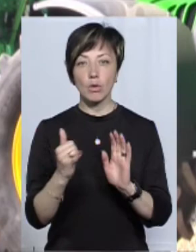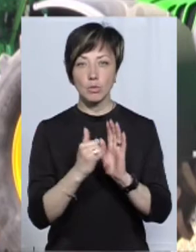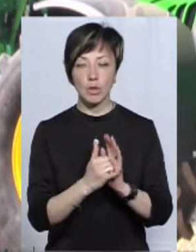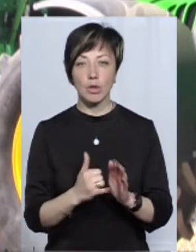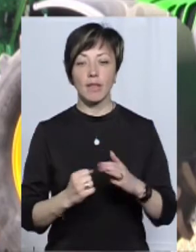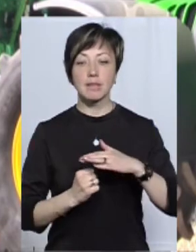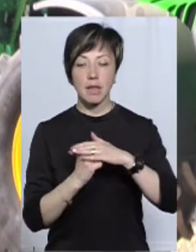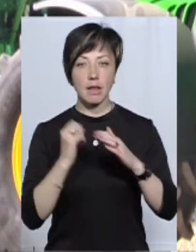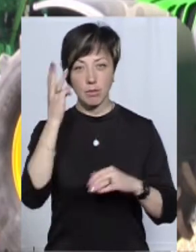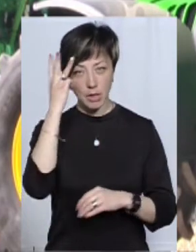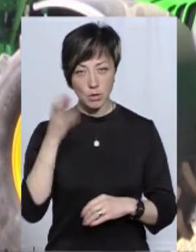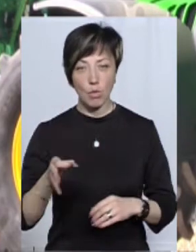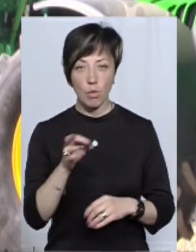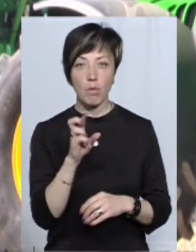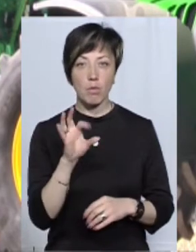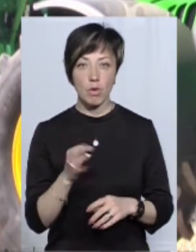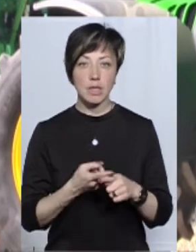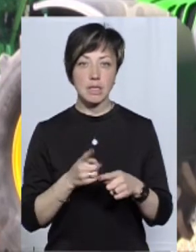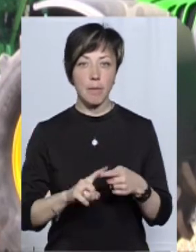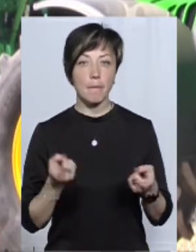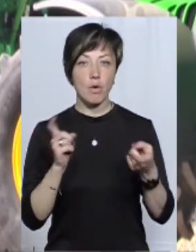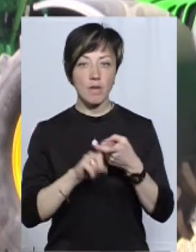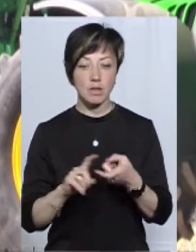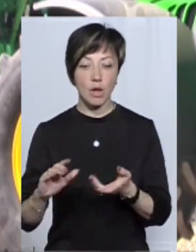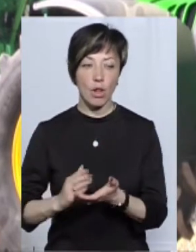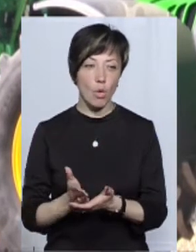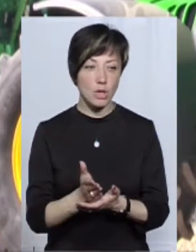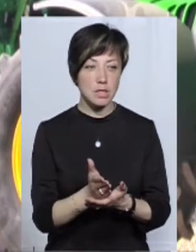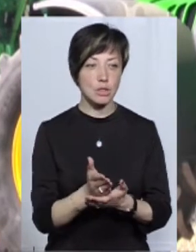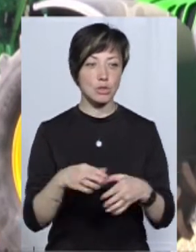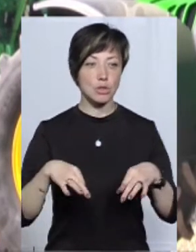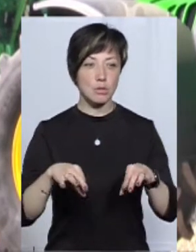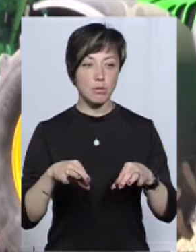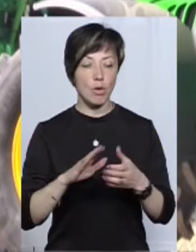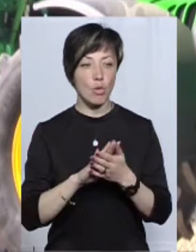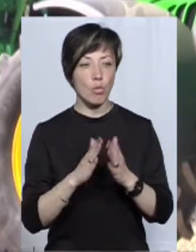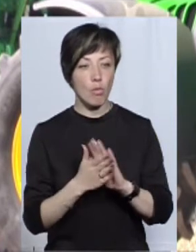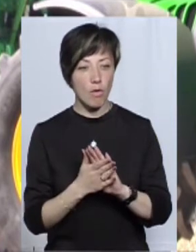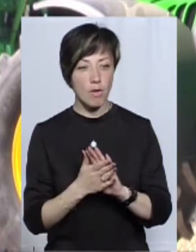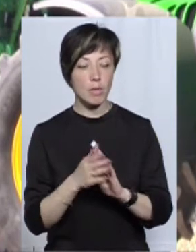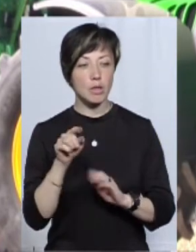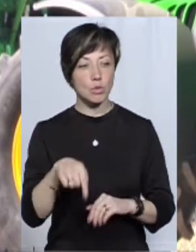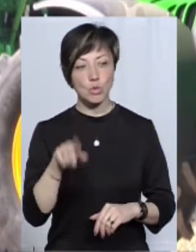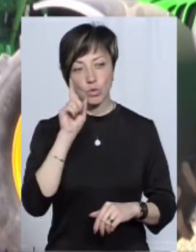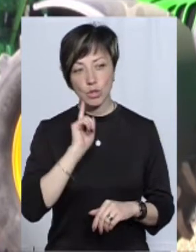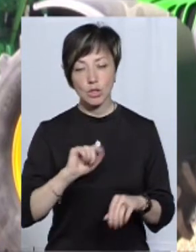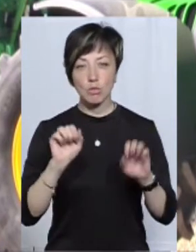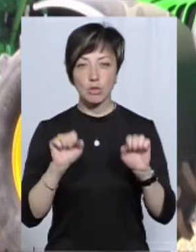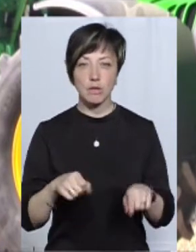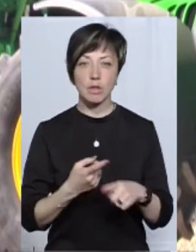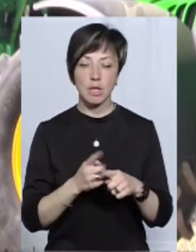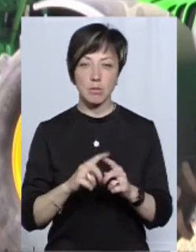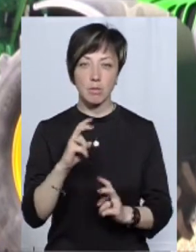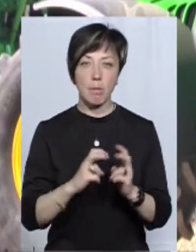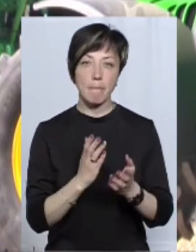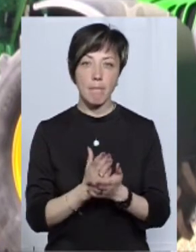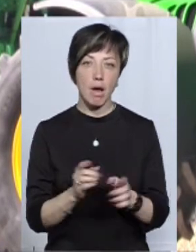складі в Хмельницькій області, тому що, я так думаю, це пов'язано з логістичними якимись умовами. Їм тут зручніше, можливо, дане підприємство